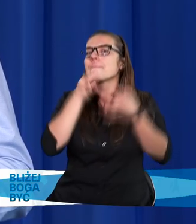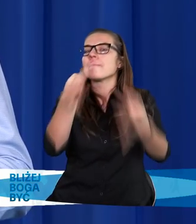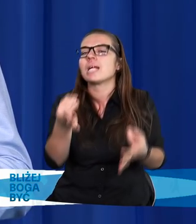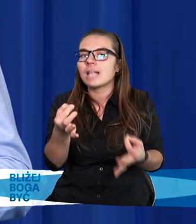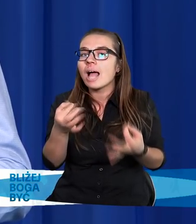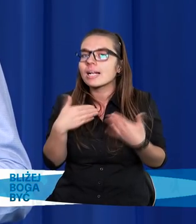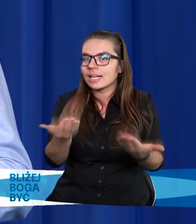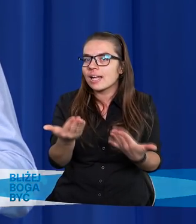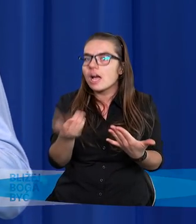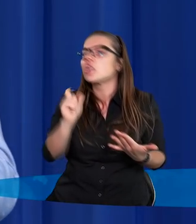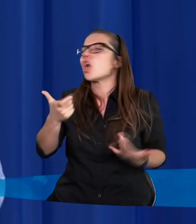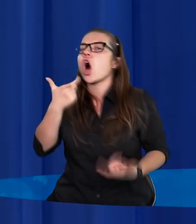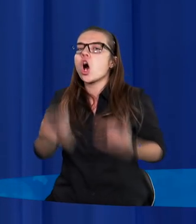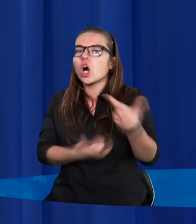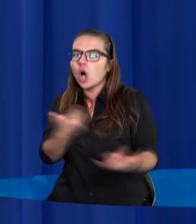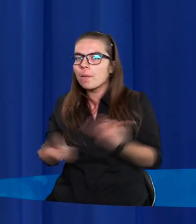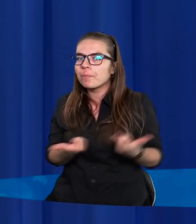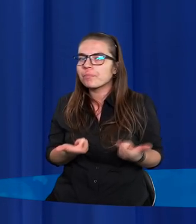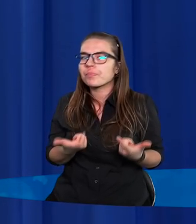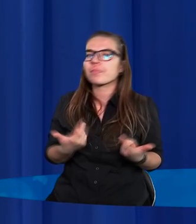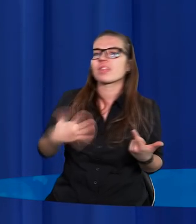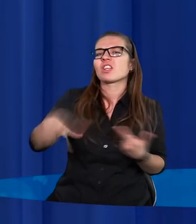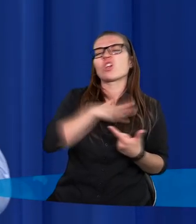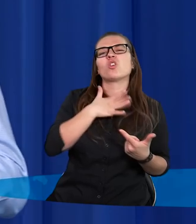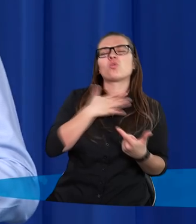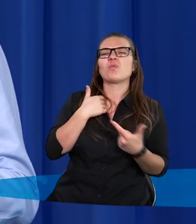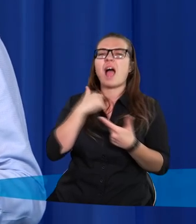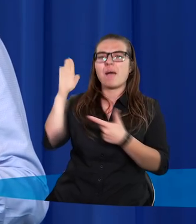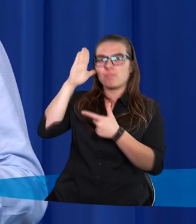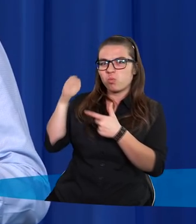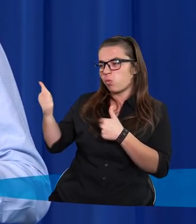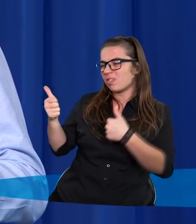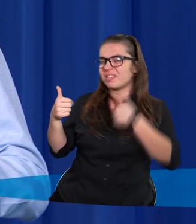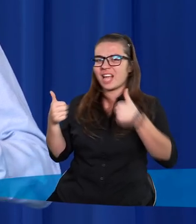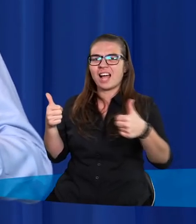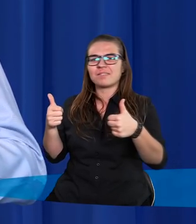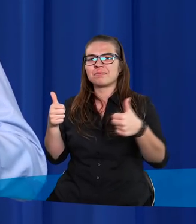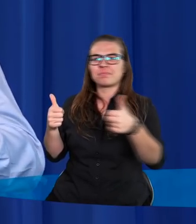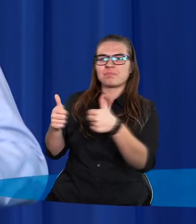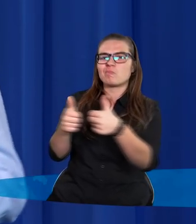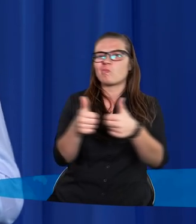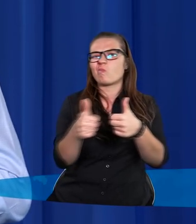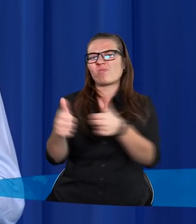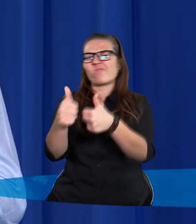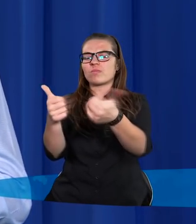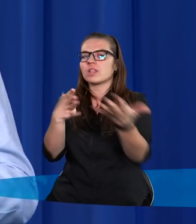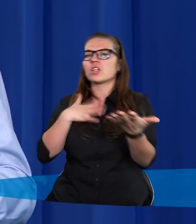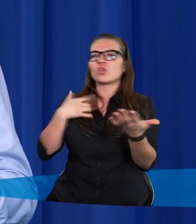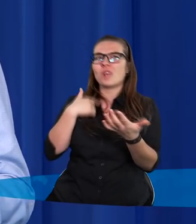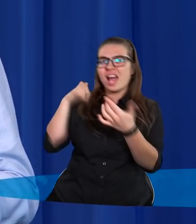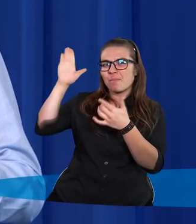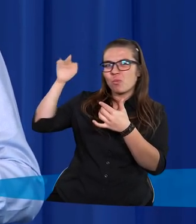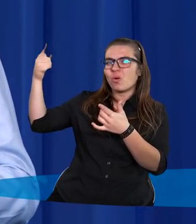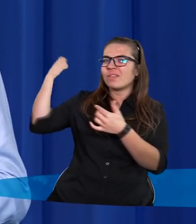robisz, gdy nie po drodze jest Ci z Bogiem? Co robisz, gdy czujesz jakąś niechęć do wypełniania Jego woli, do